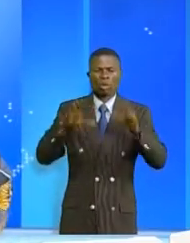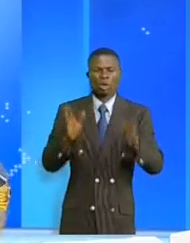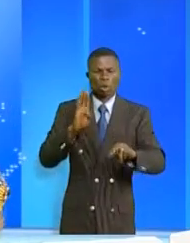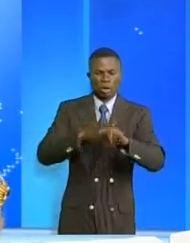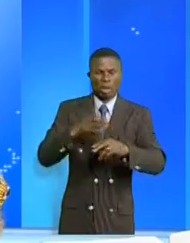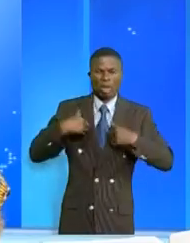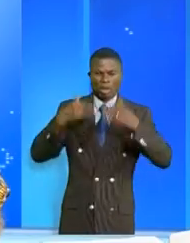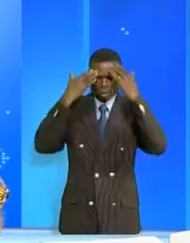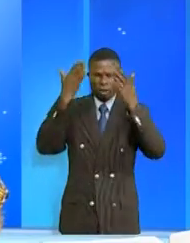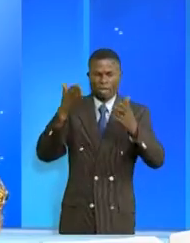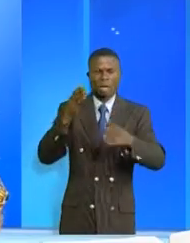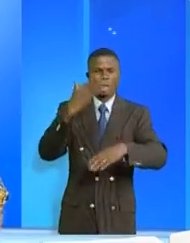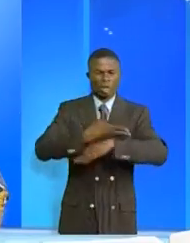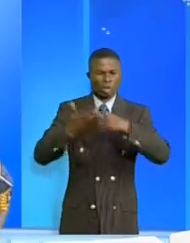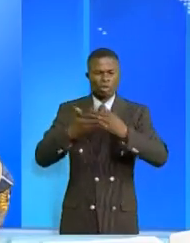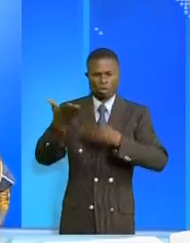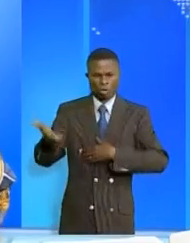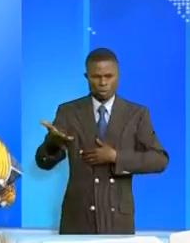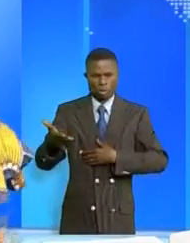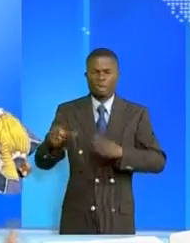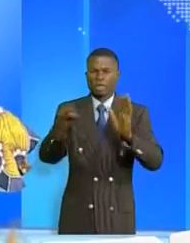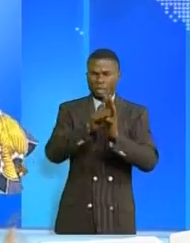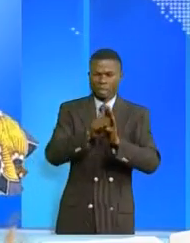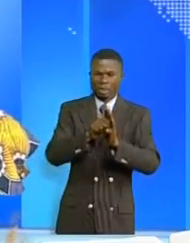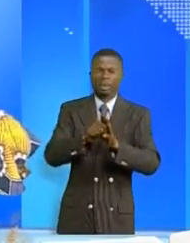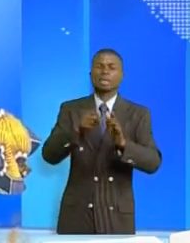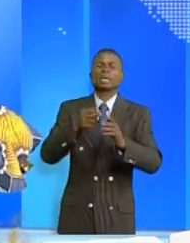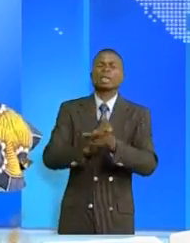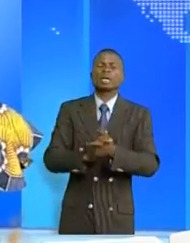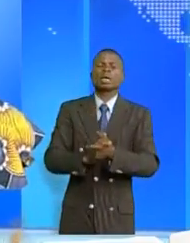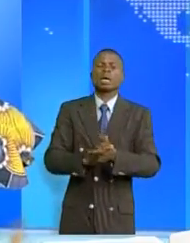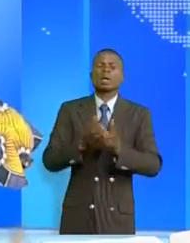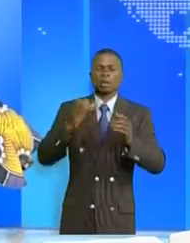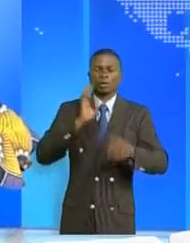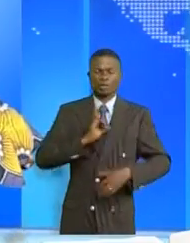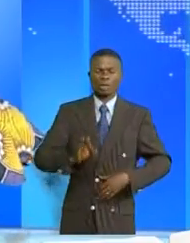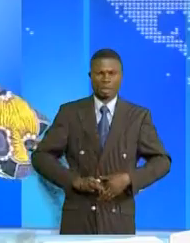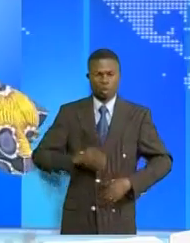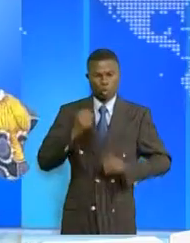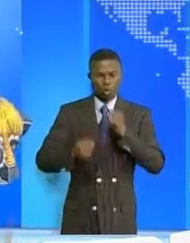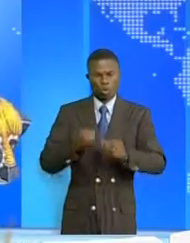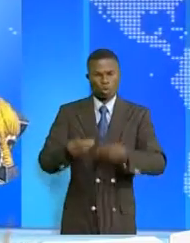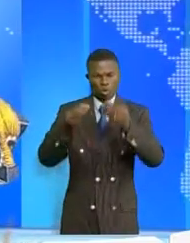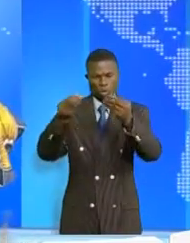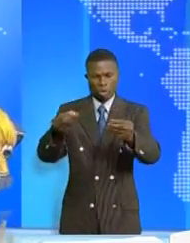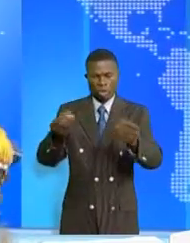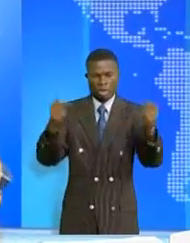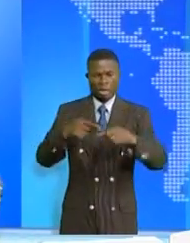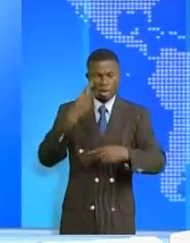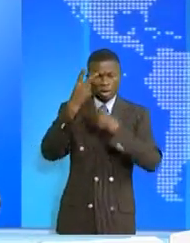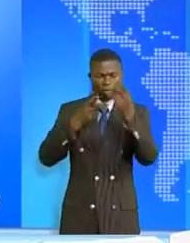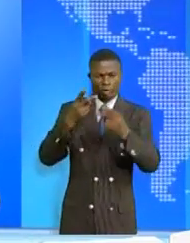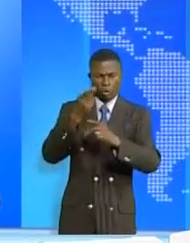congolaise a été installé.'est un don du chef de l'État Félix-Antoine Tshiseké de Tchulombo leur accordé lors de son